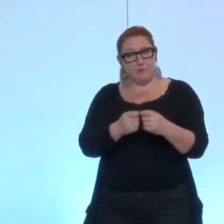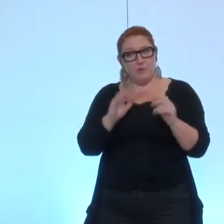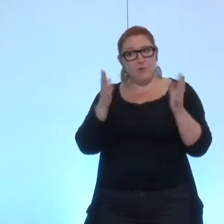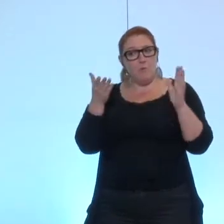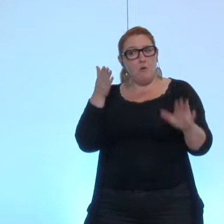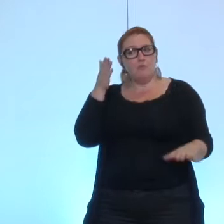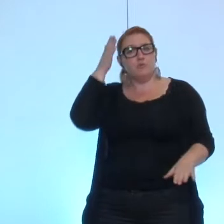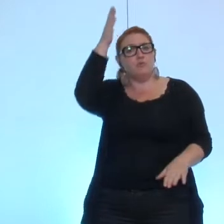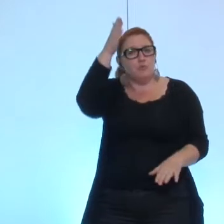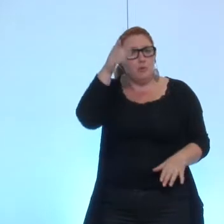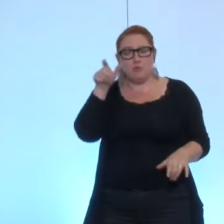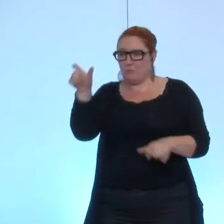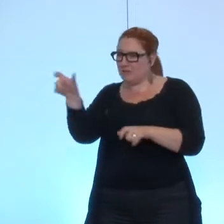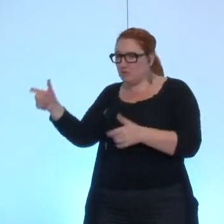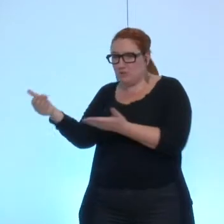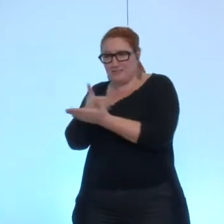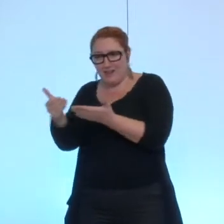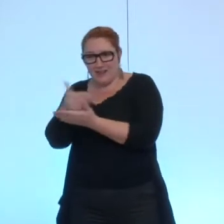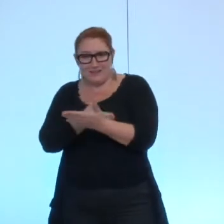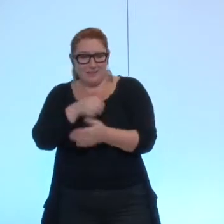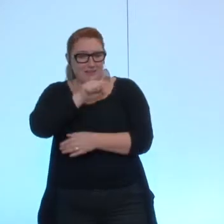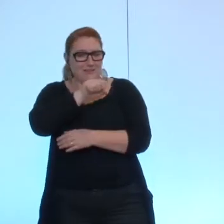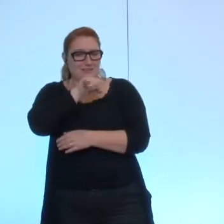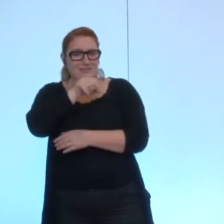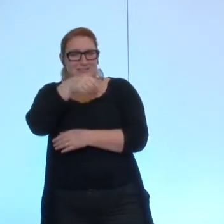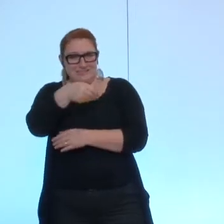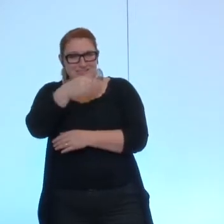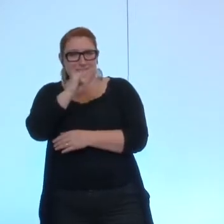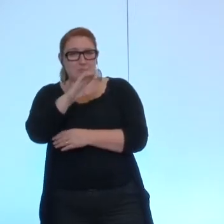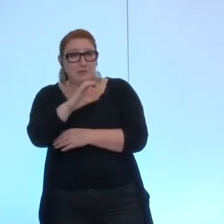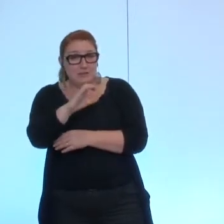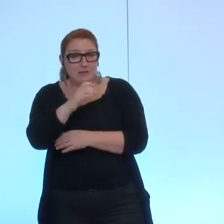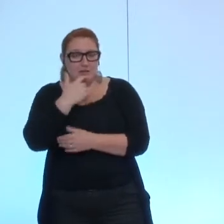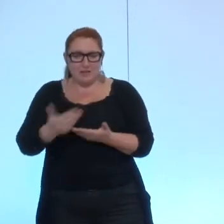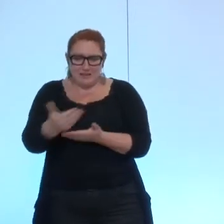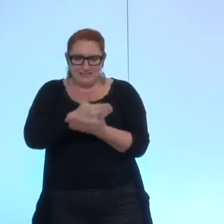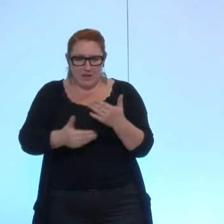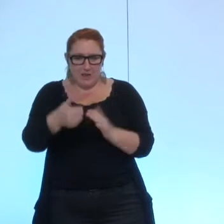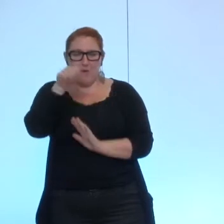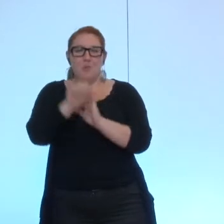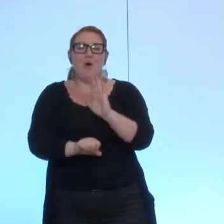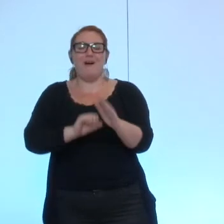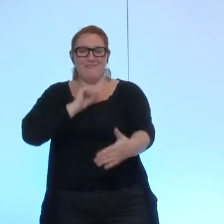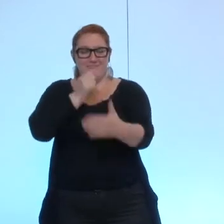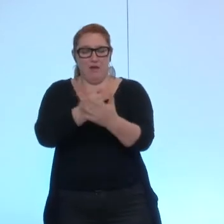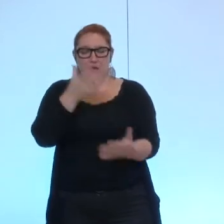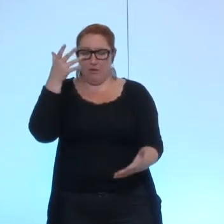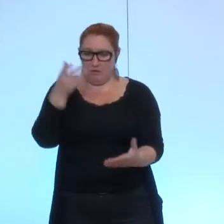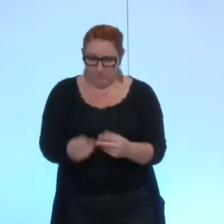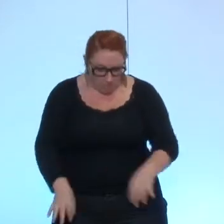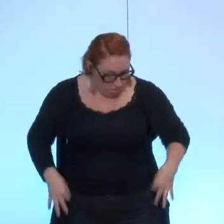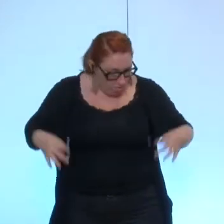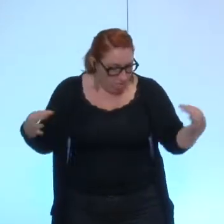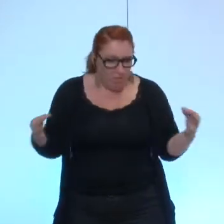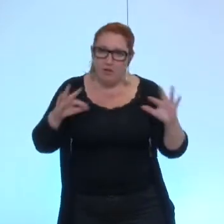aux salariés qui gagnent le SMIC et qui n'arrivent pas à boucler leur fin de mois, que les élus s'octroient des